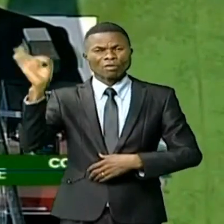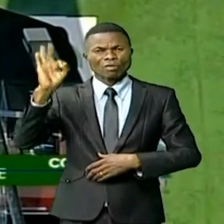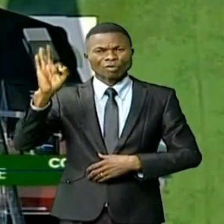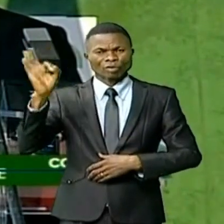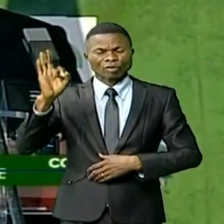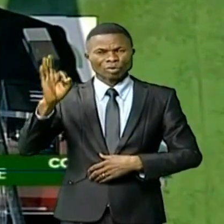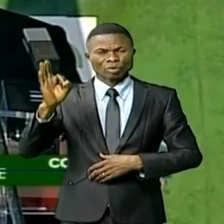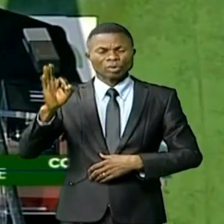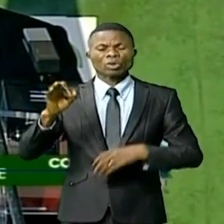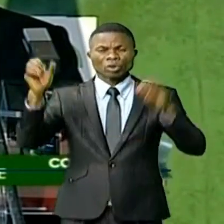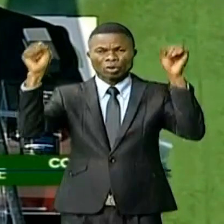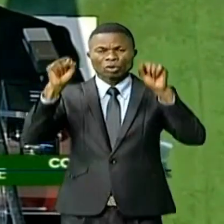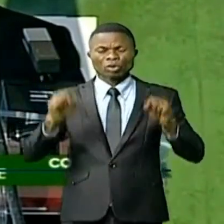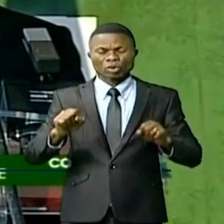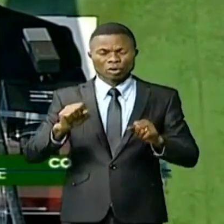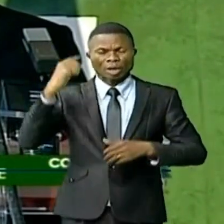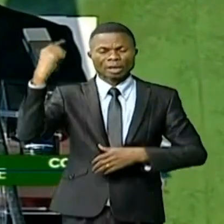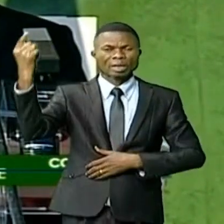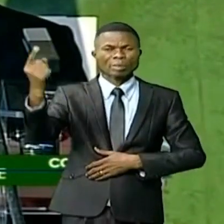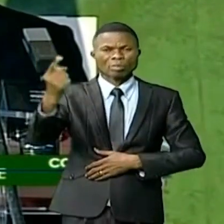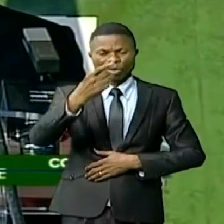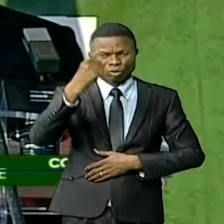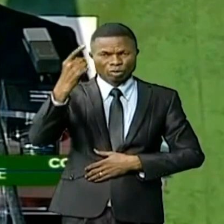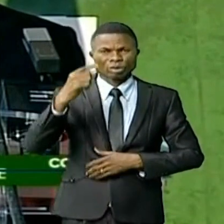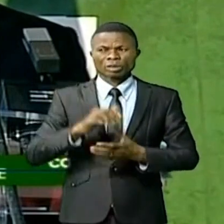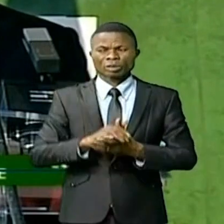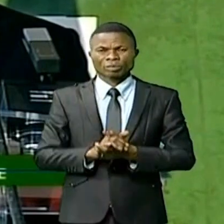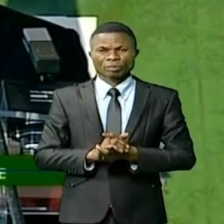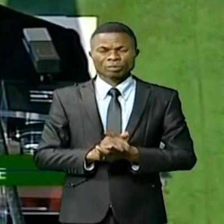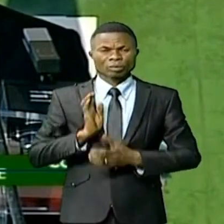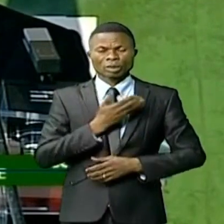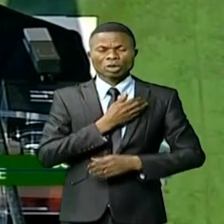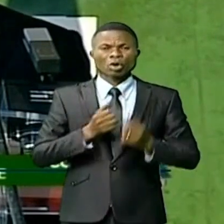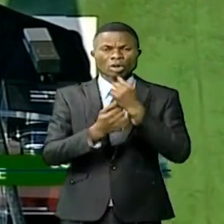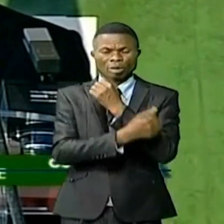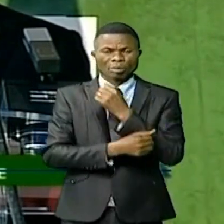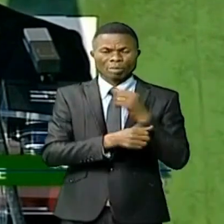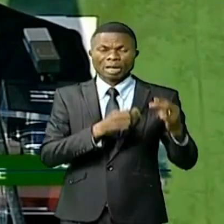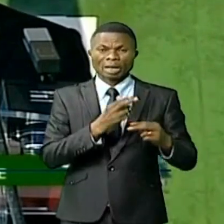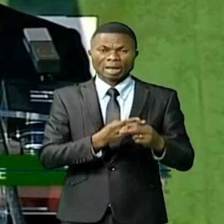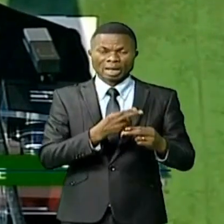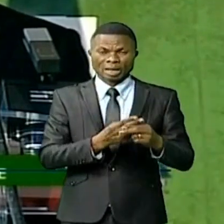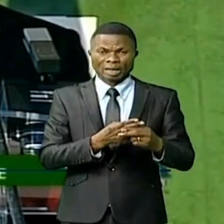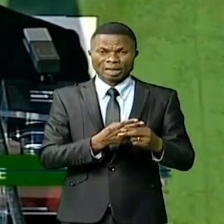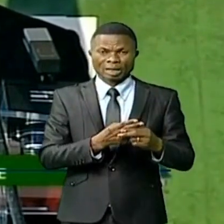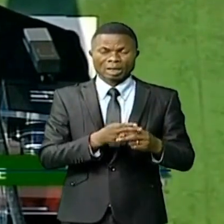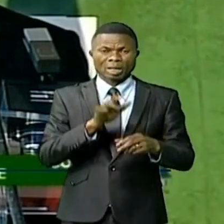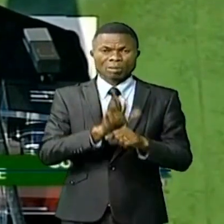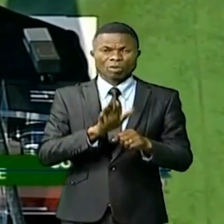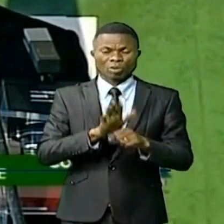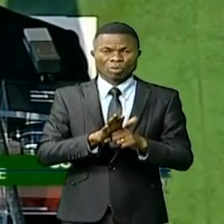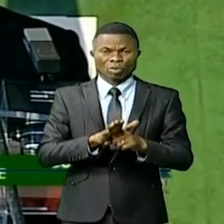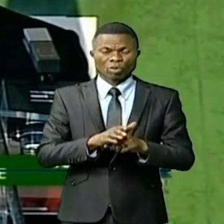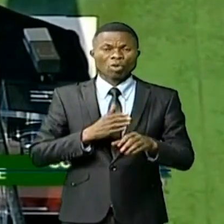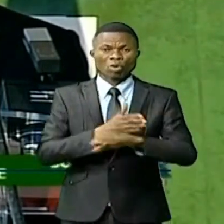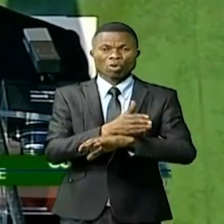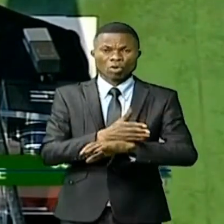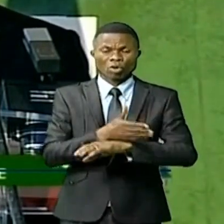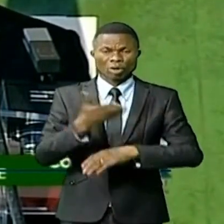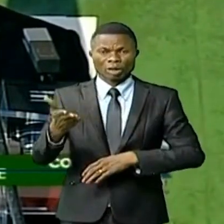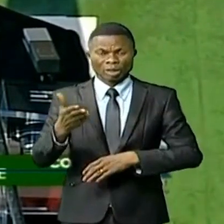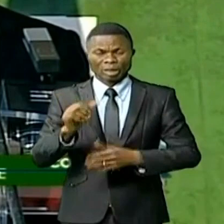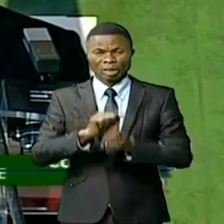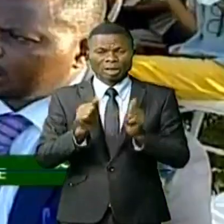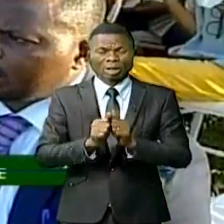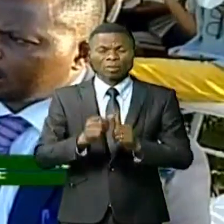écosystèmes naturels de la planète. Notre pays regorge de plusieurs espèces endémiques en faune